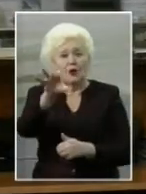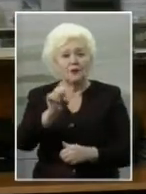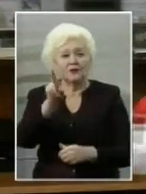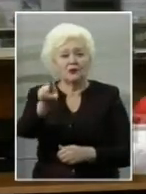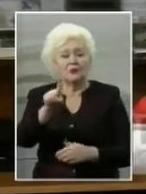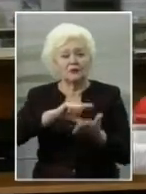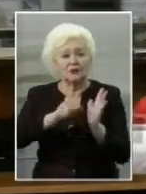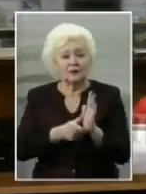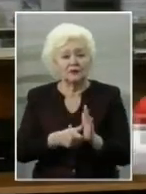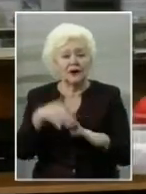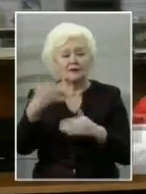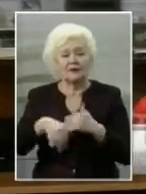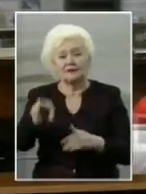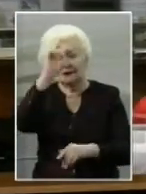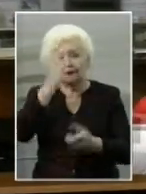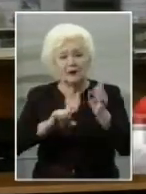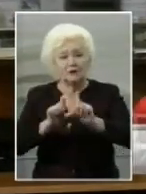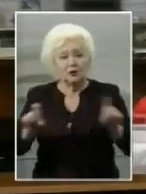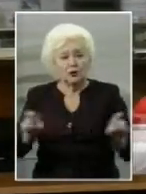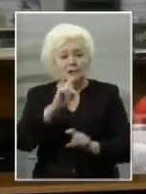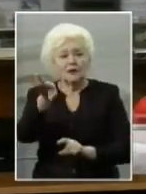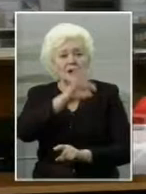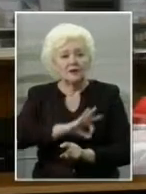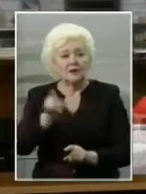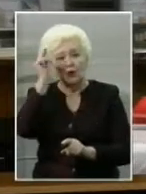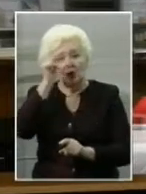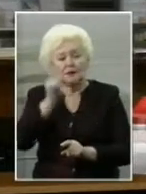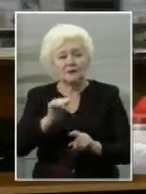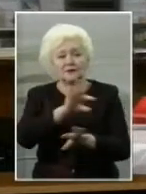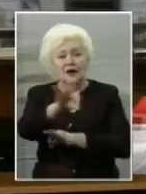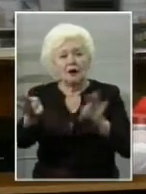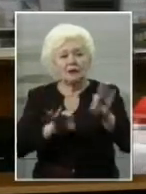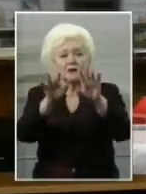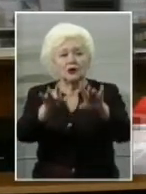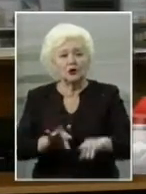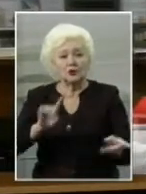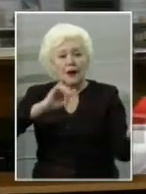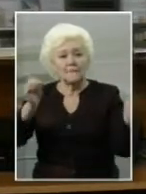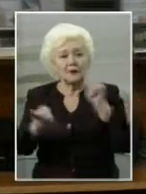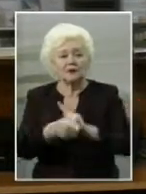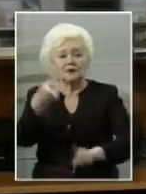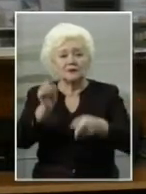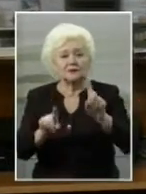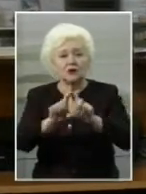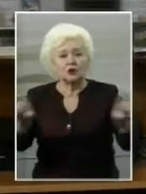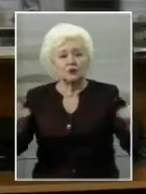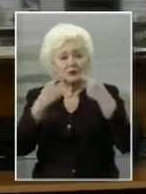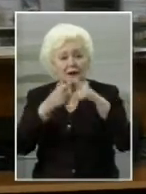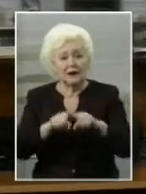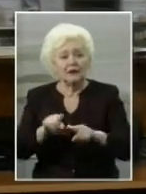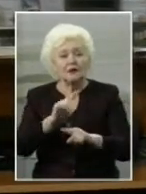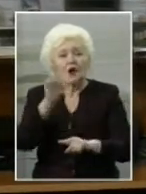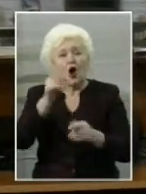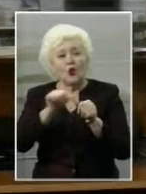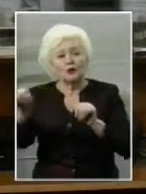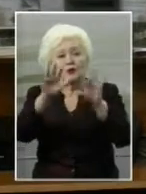аудиторія Херсонського державного університету, яка використовується для вивчення архітектури комп'ютера, перетворилась на справжній музей техніки. Окрім